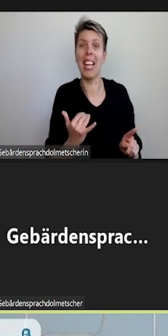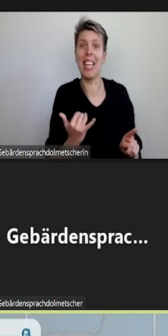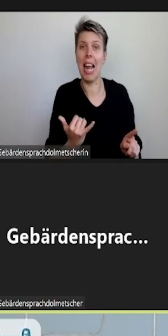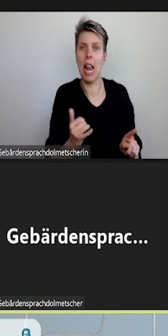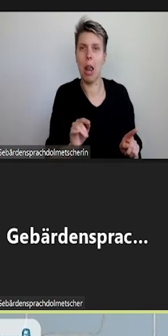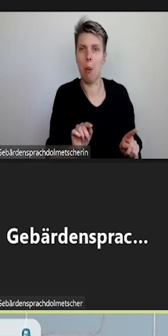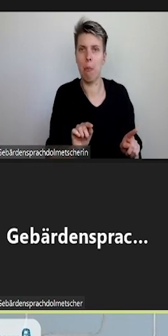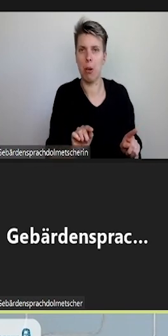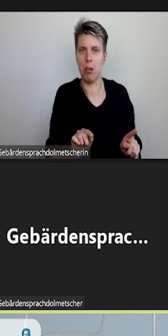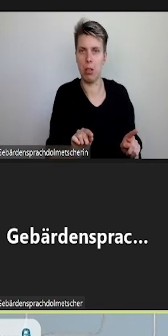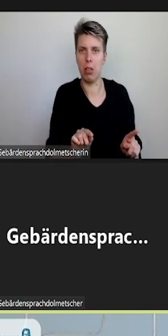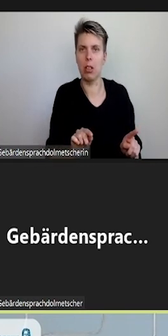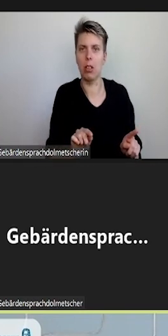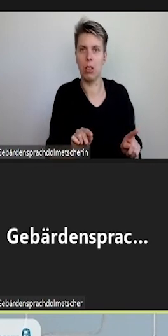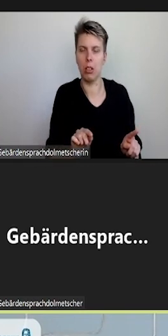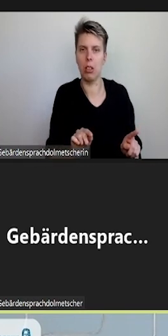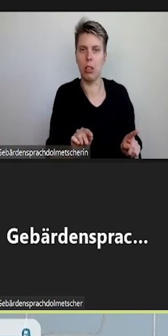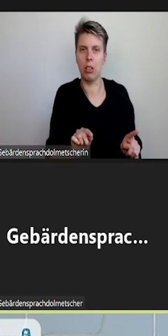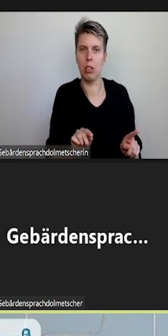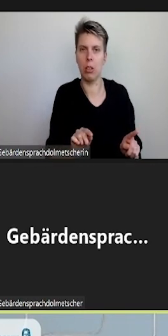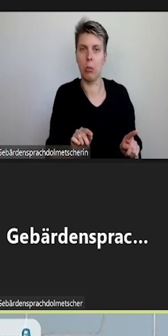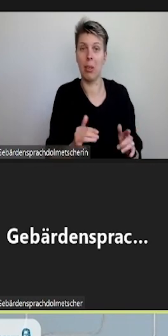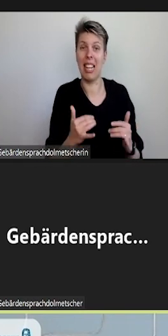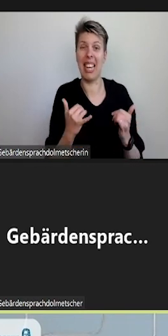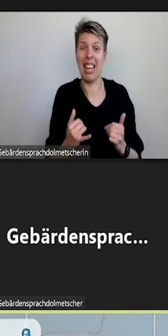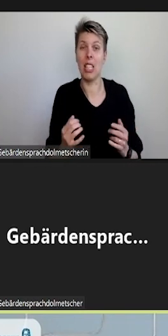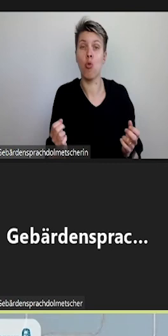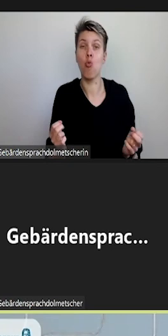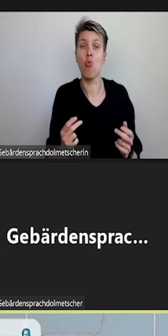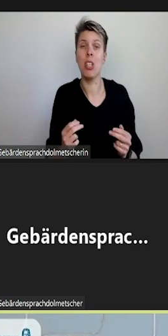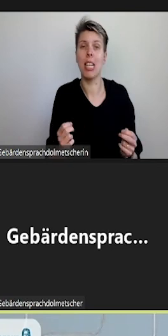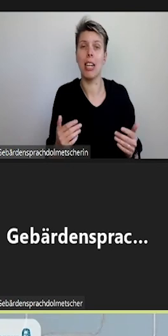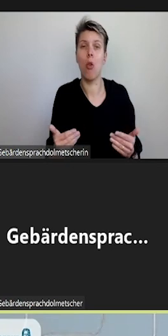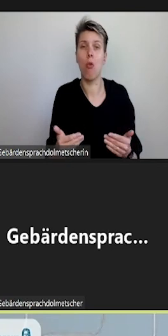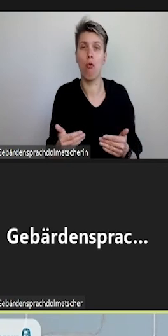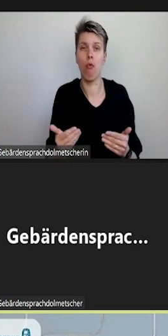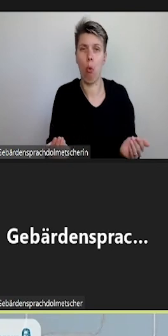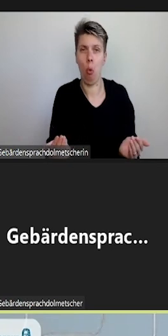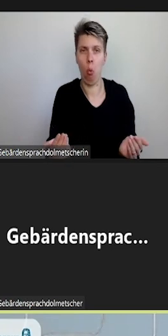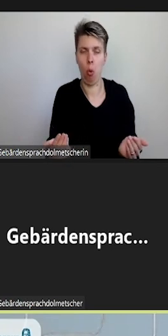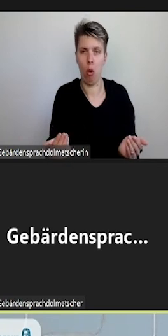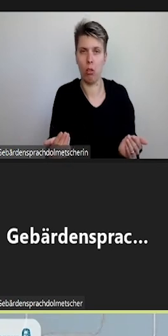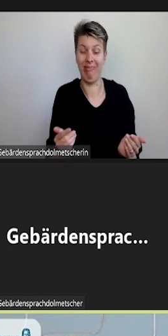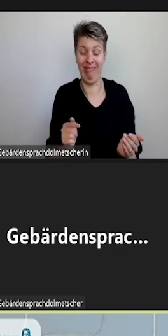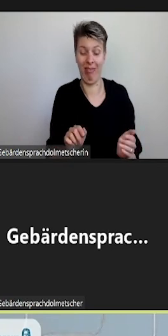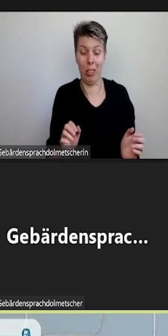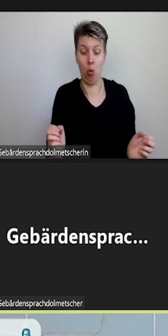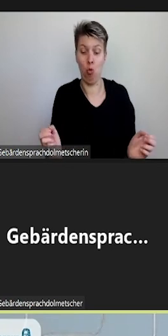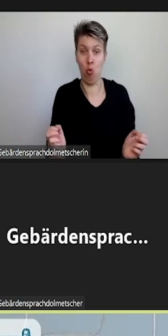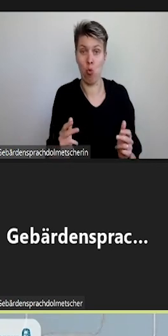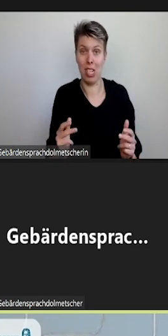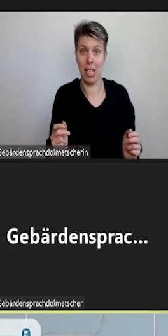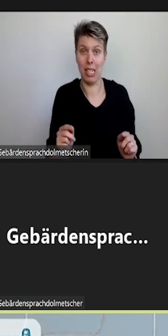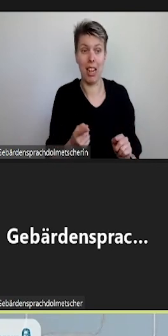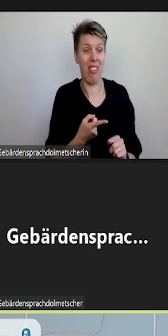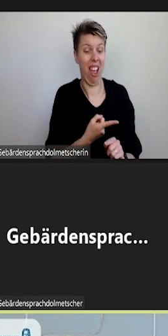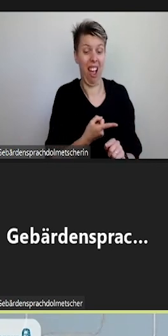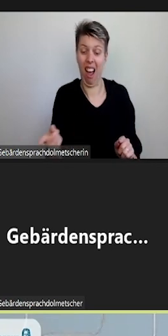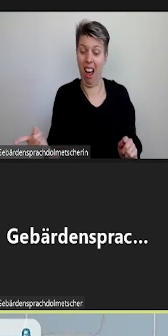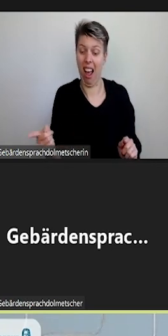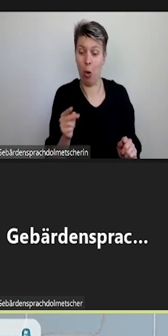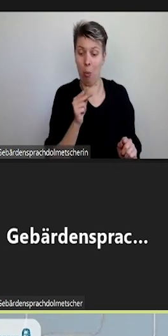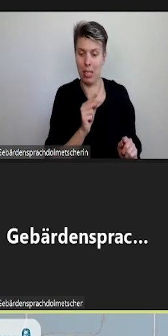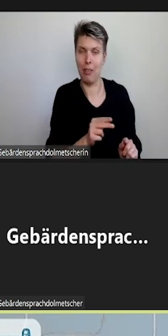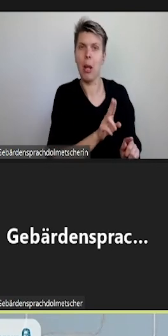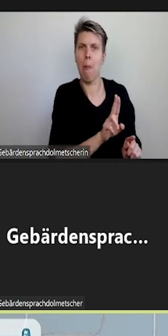zeigt an, wo ich mich gerade im Untertitel befinde. Und hier ist es auch so, dass ich die Untertitel alle sehe. Die sind